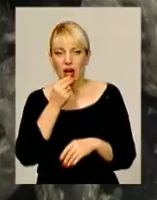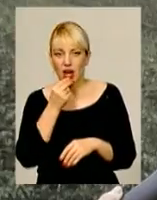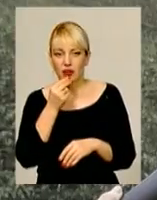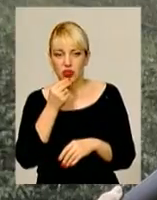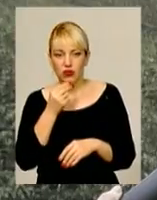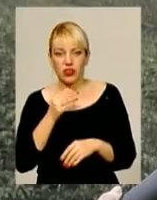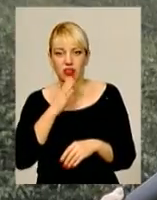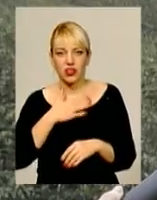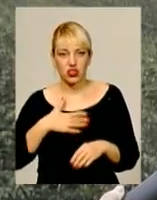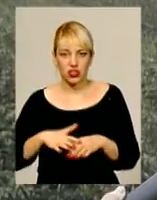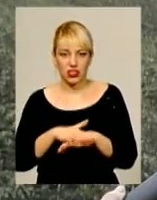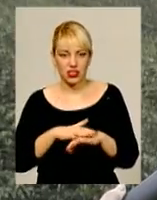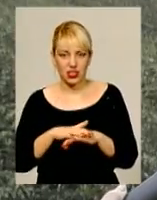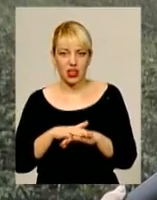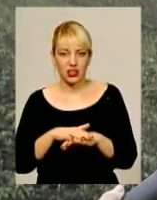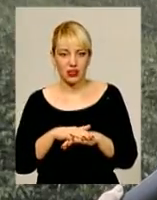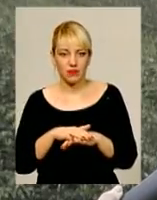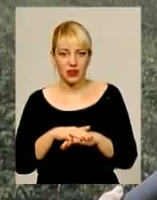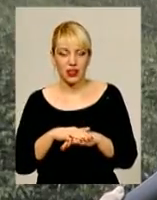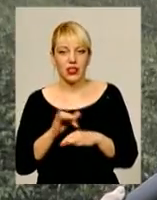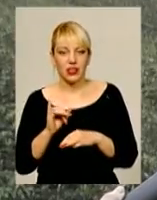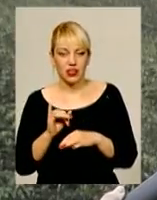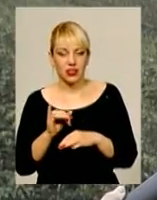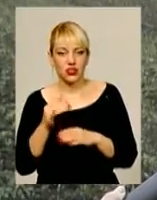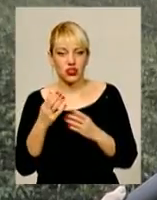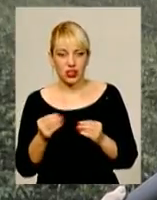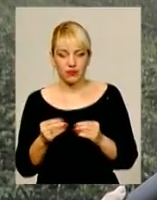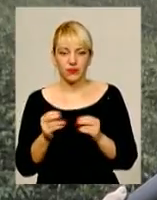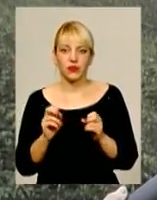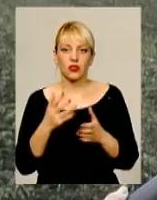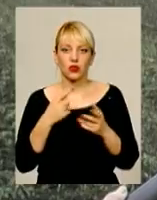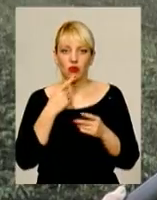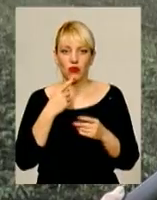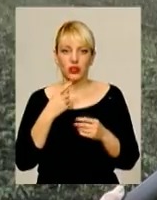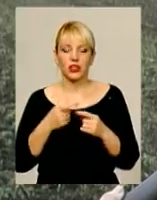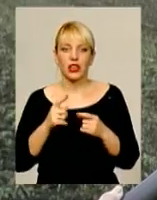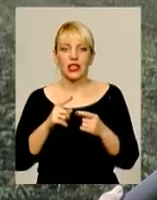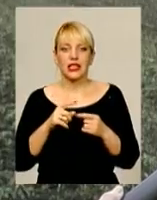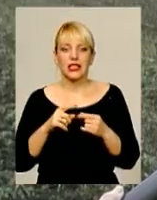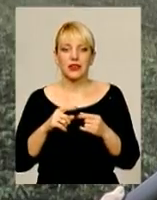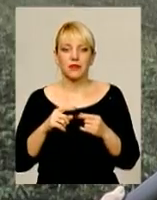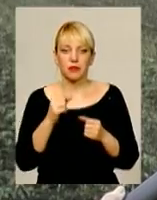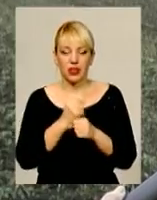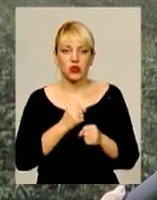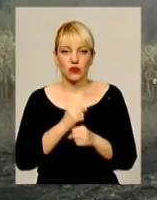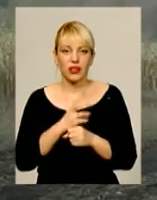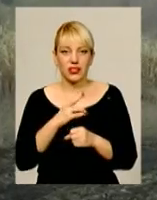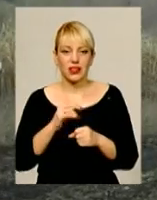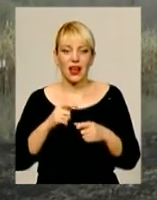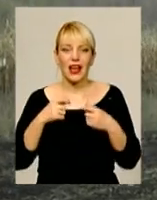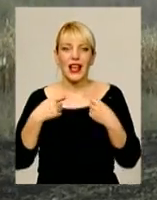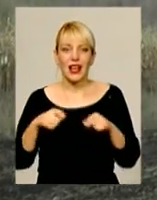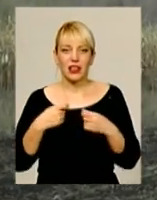наше населення? Та й в кінці кінців ще, скажімо, якщо в питанні зернового господарства, працювати на експорт.